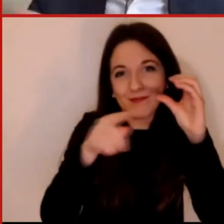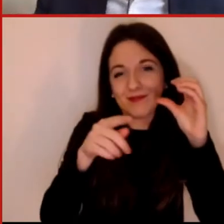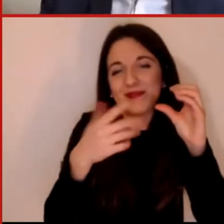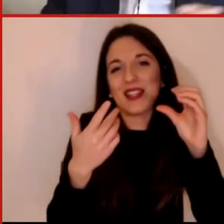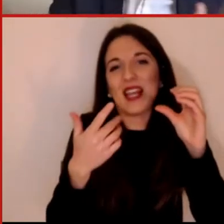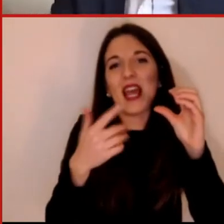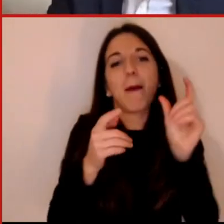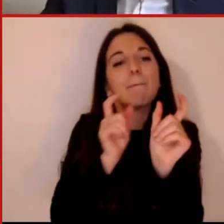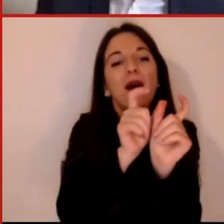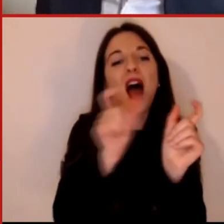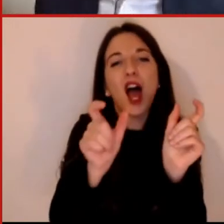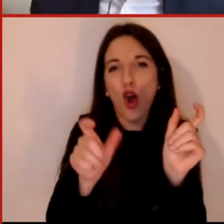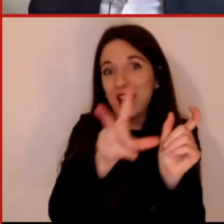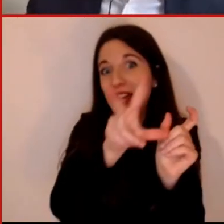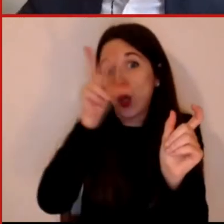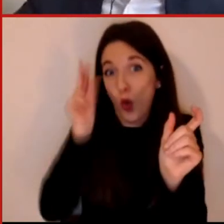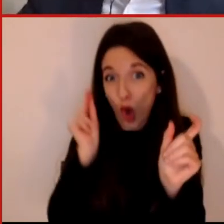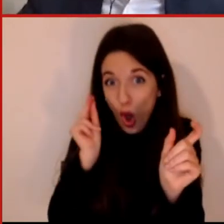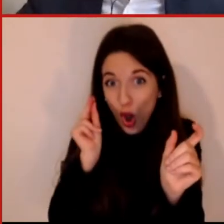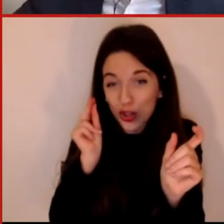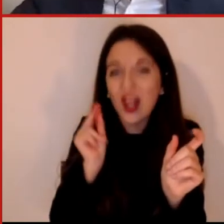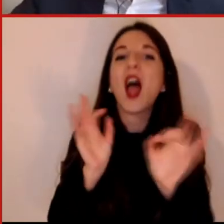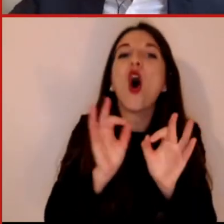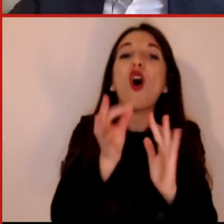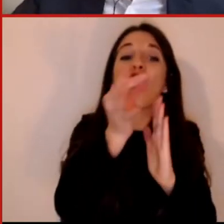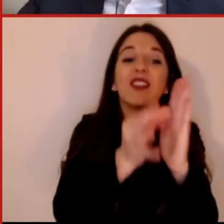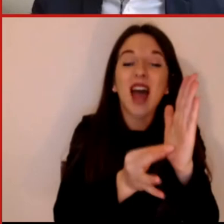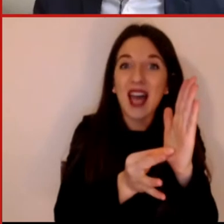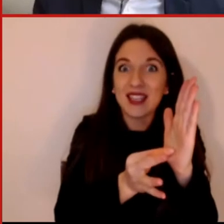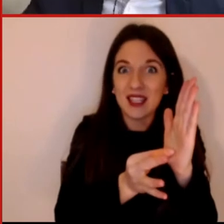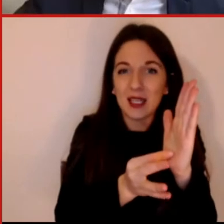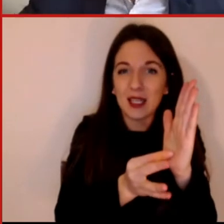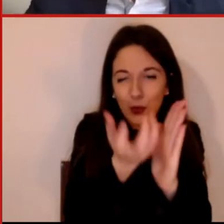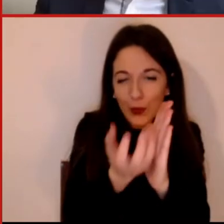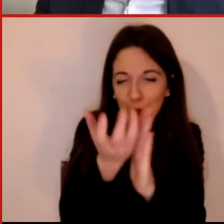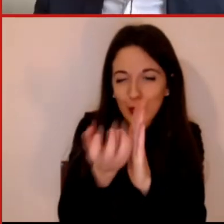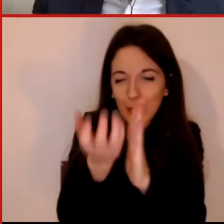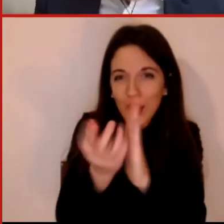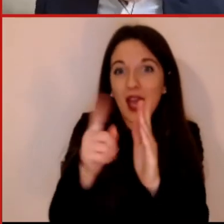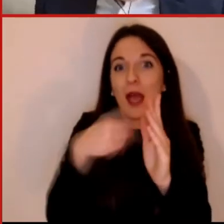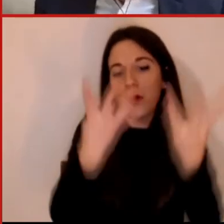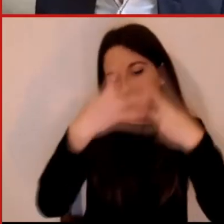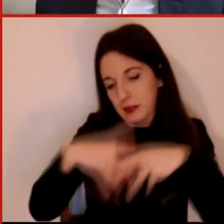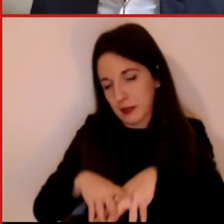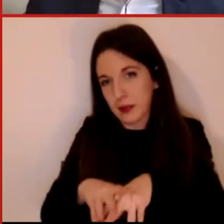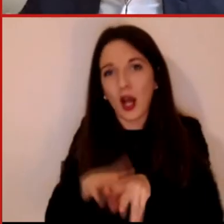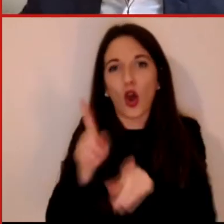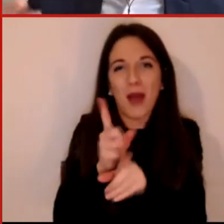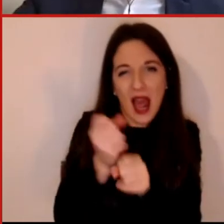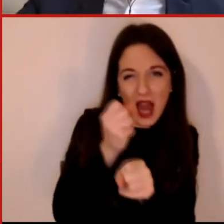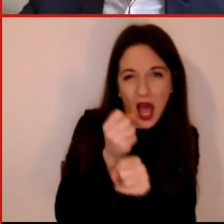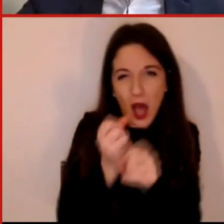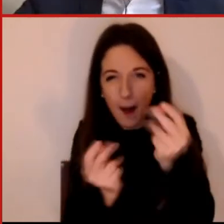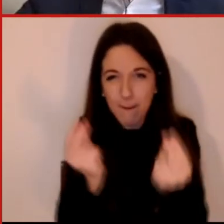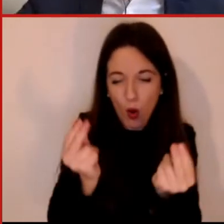i dati su quello che è una, noi diciamo una verità sul terreno che sono i dati storici dell'influenza e così via, in